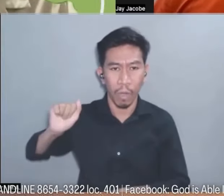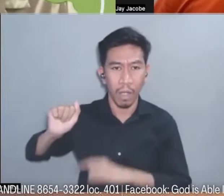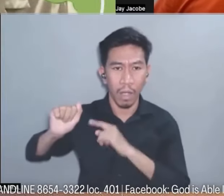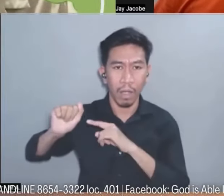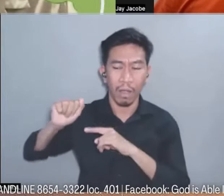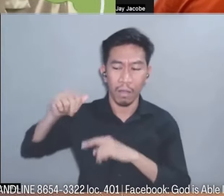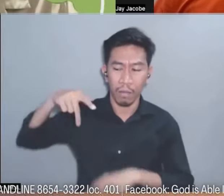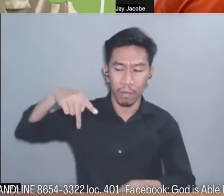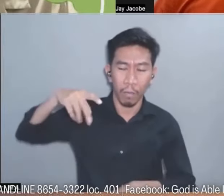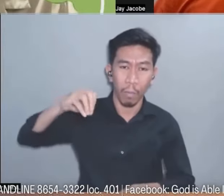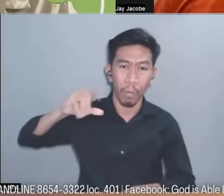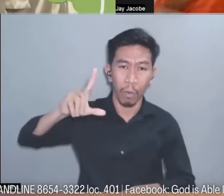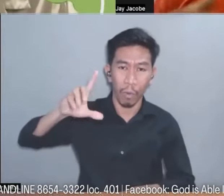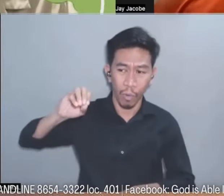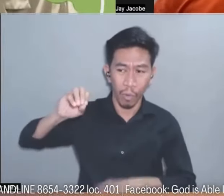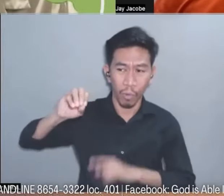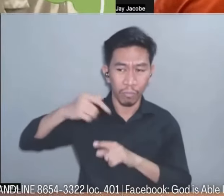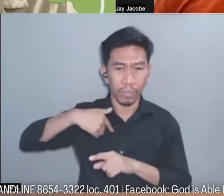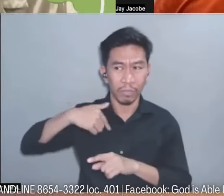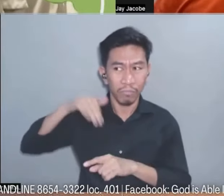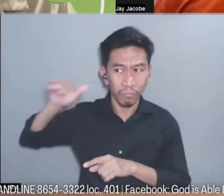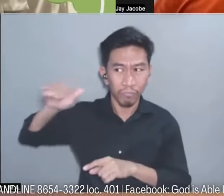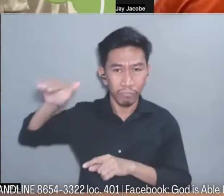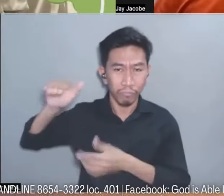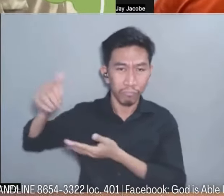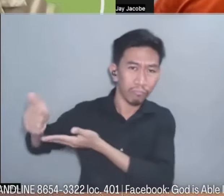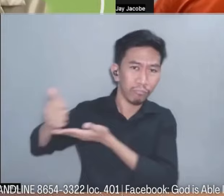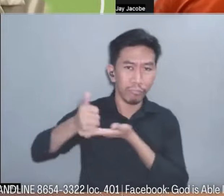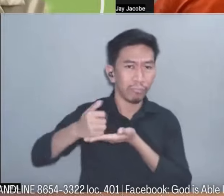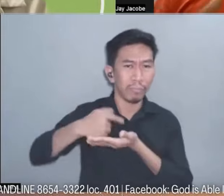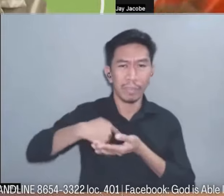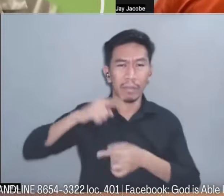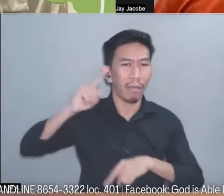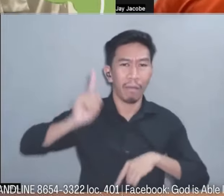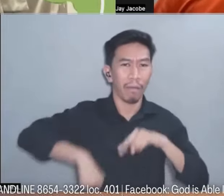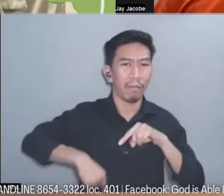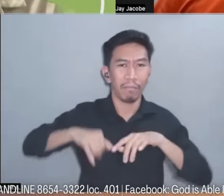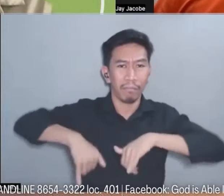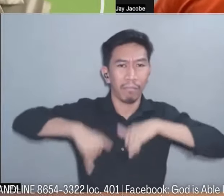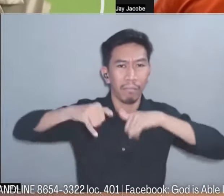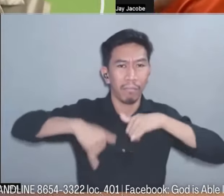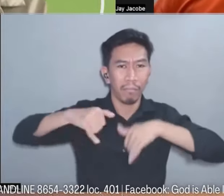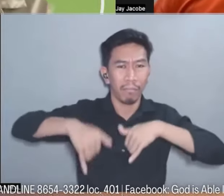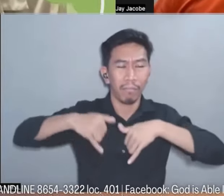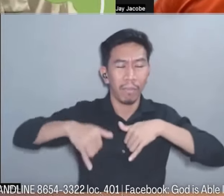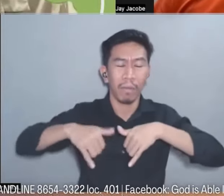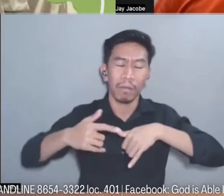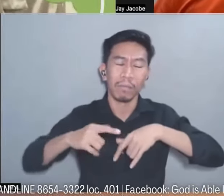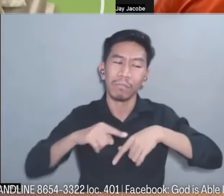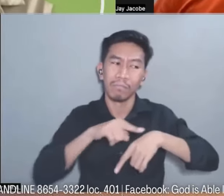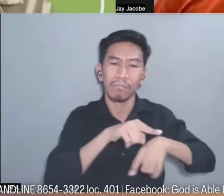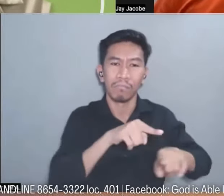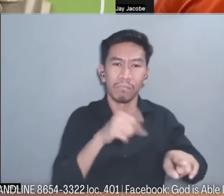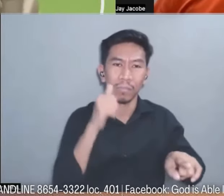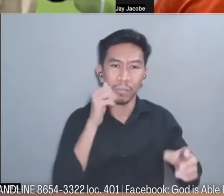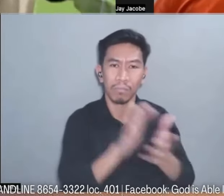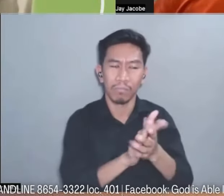kaya dahil feeling ko talagang bibigay na ako rito so tinanggap niya na rin although talagang napakahirap